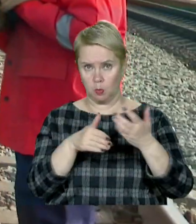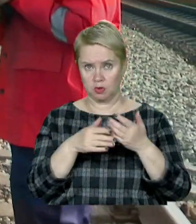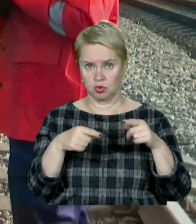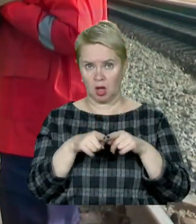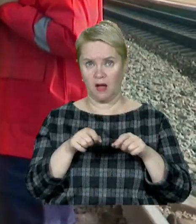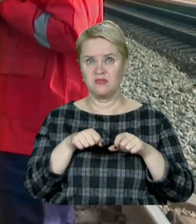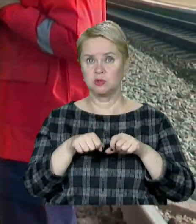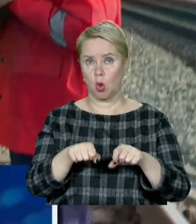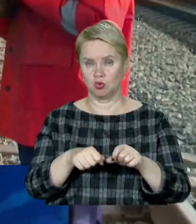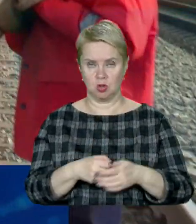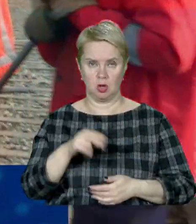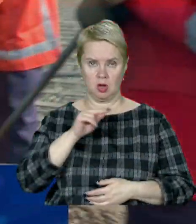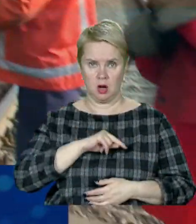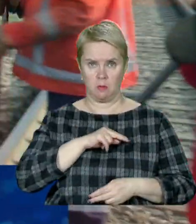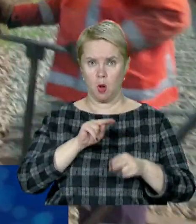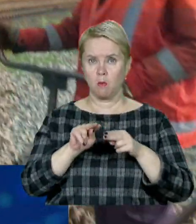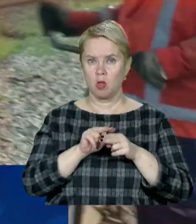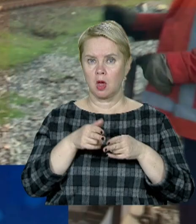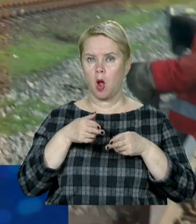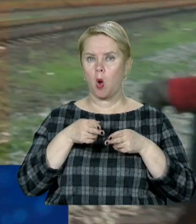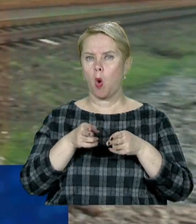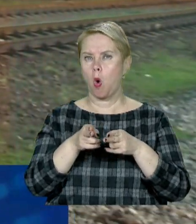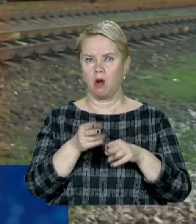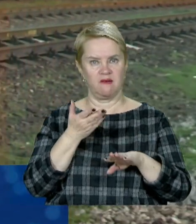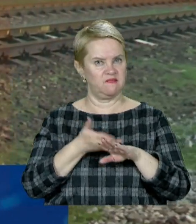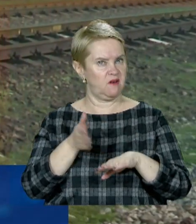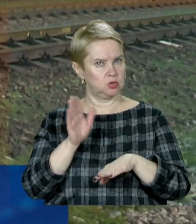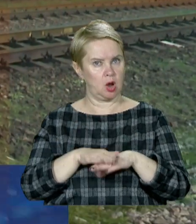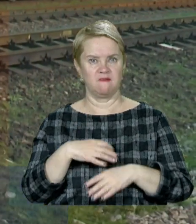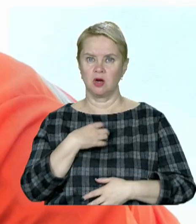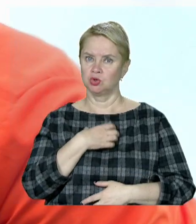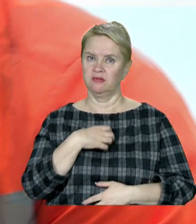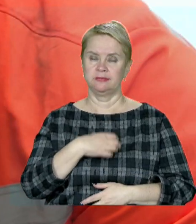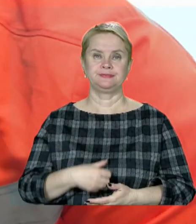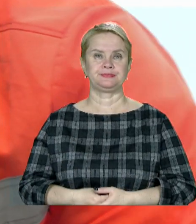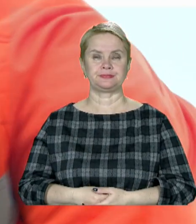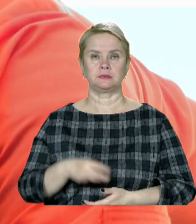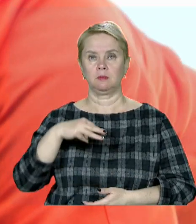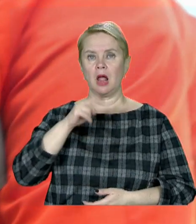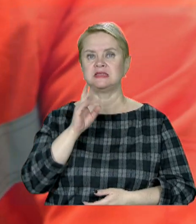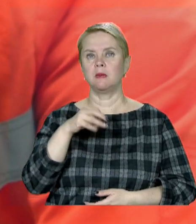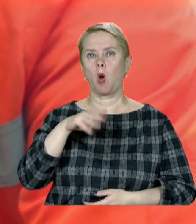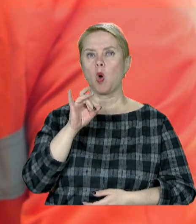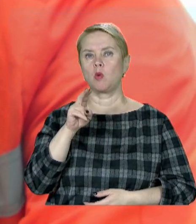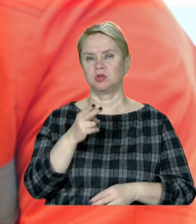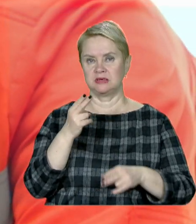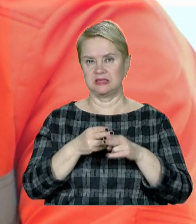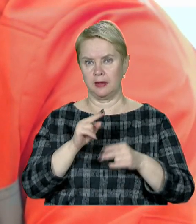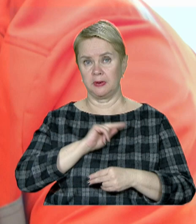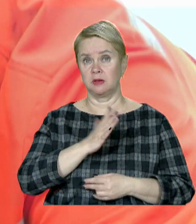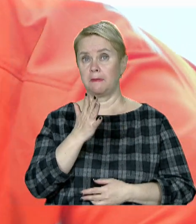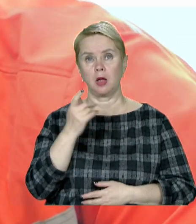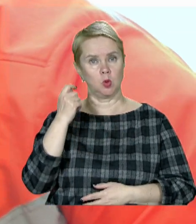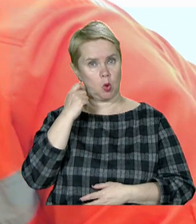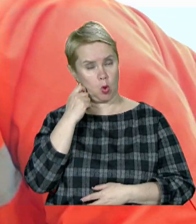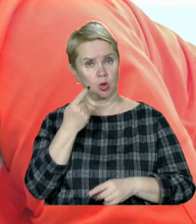– ось такий візочок. Робота монтера Колії вкрай важка і вкрай важлива. Максим Коробченко працює на залізниці тільки 5